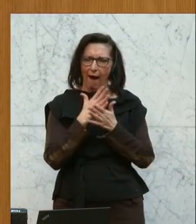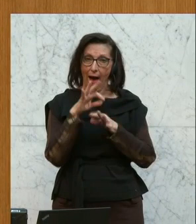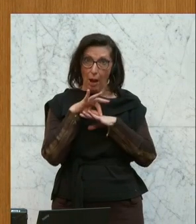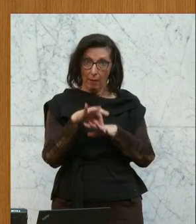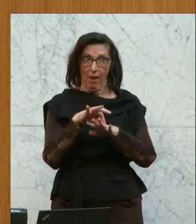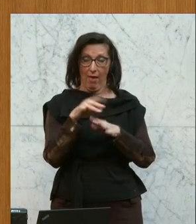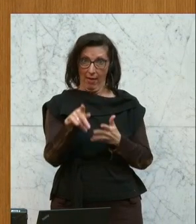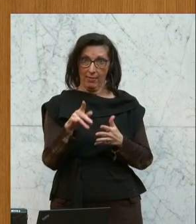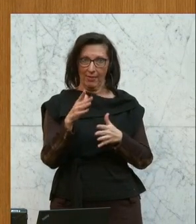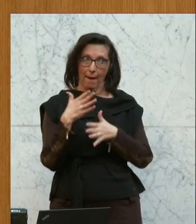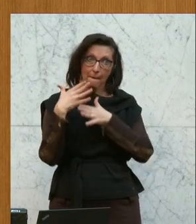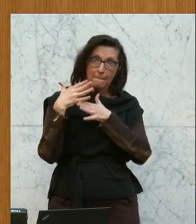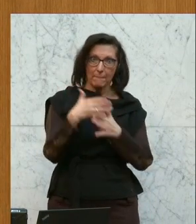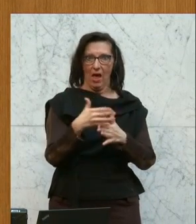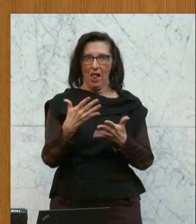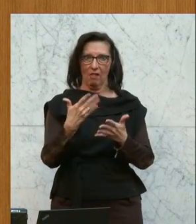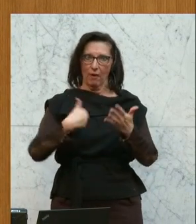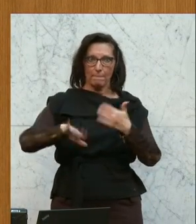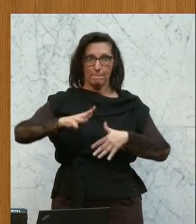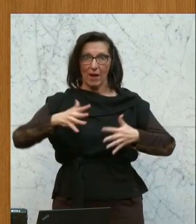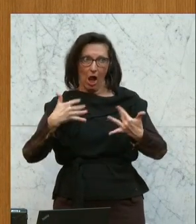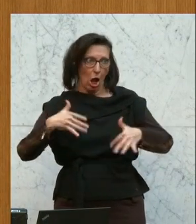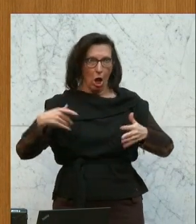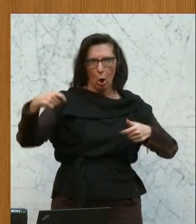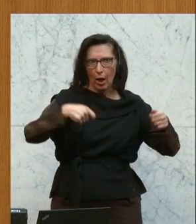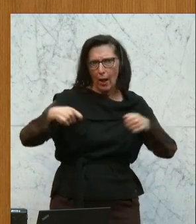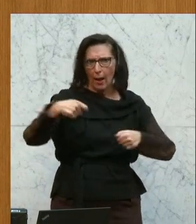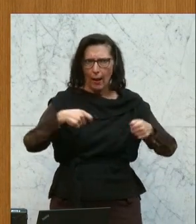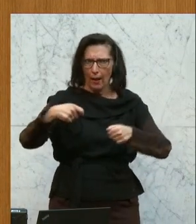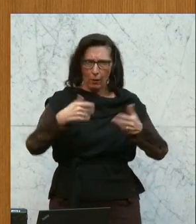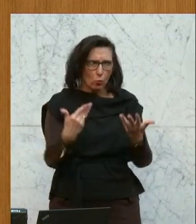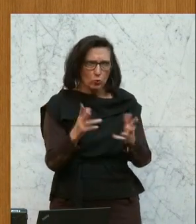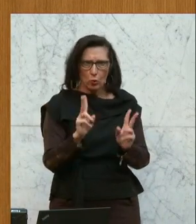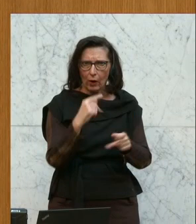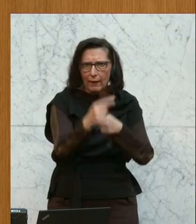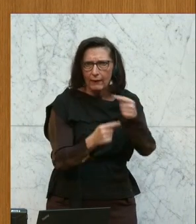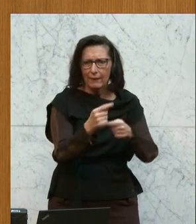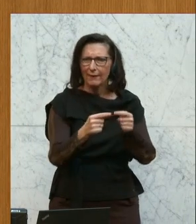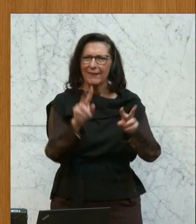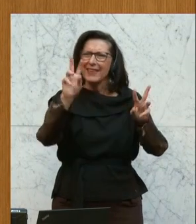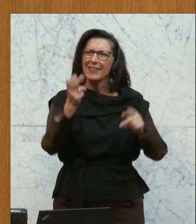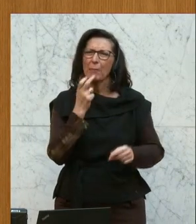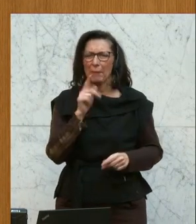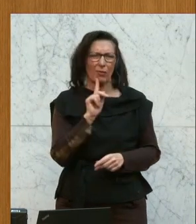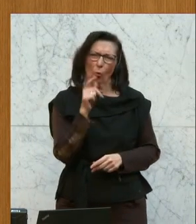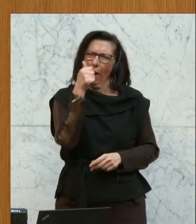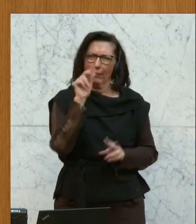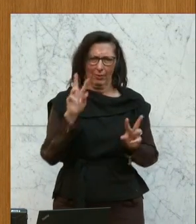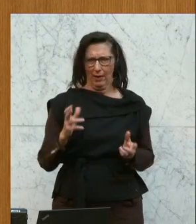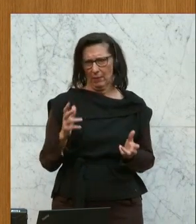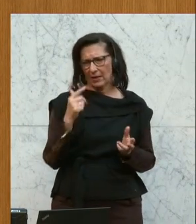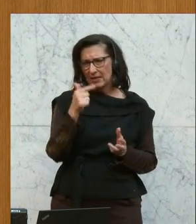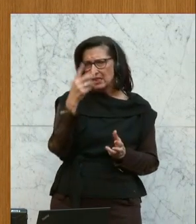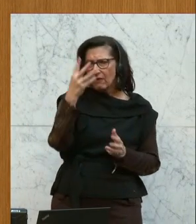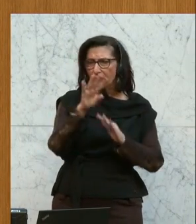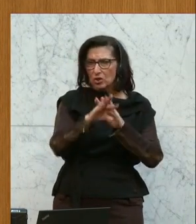beihilferechtlich großzügiger zu agieren und damit viel in Bewegung zu bringen. Wenn wir uns nur das Thema Batterien anschauen. 42